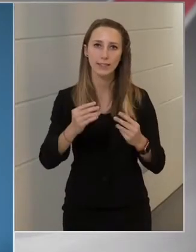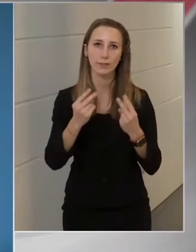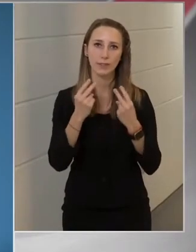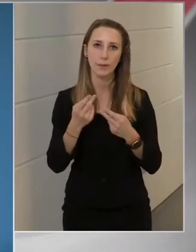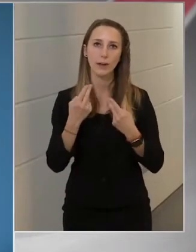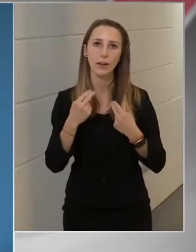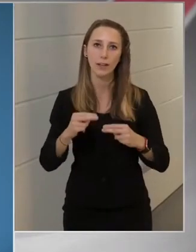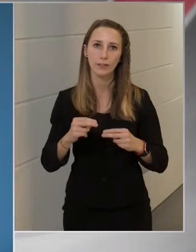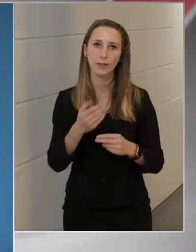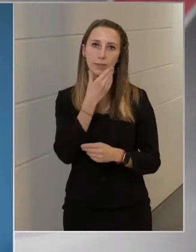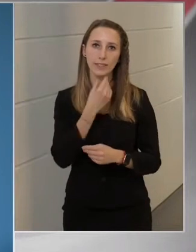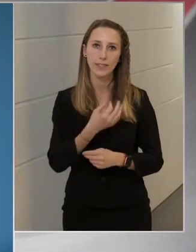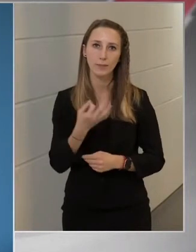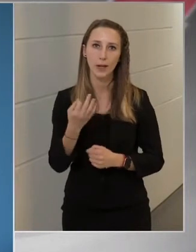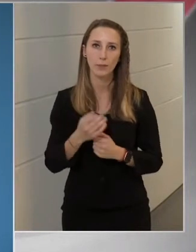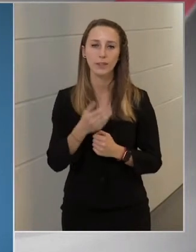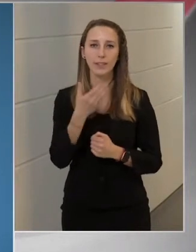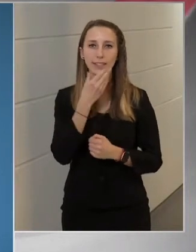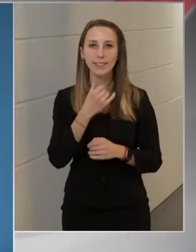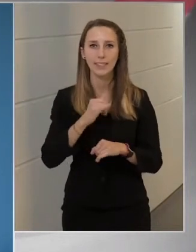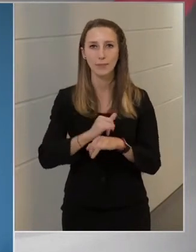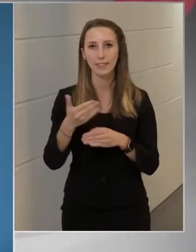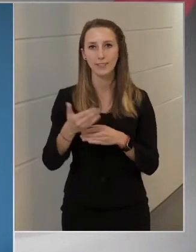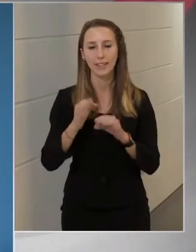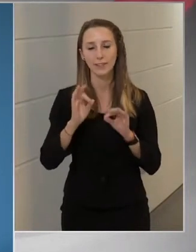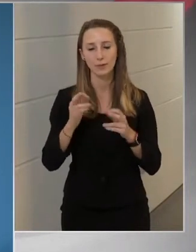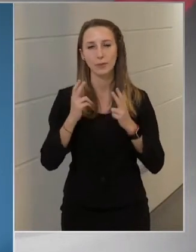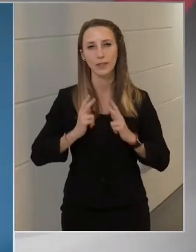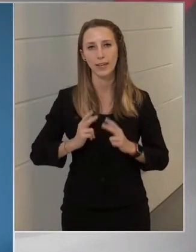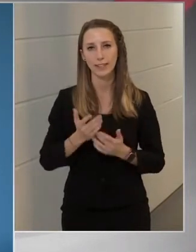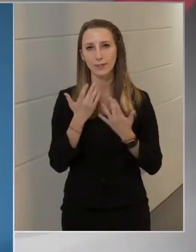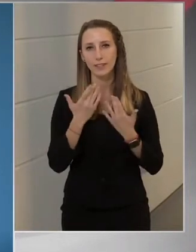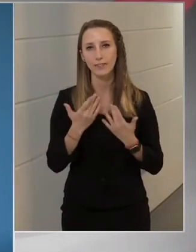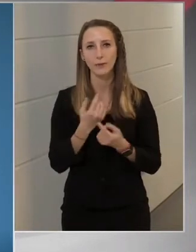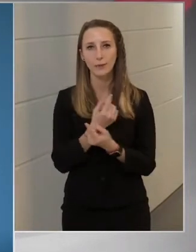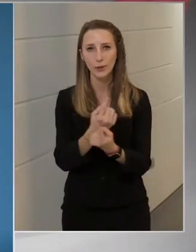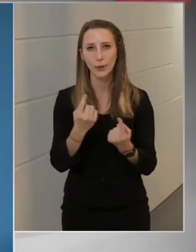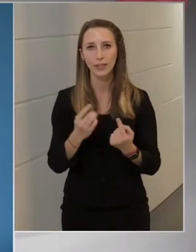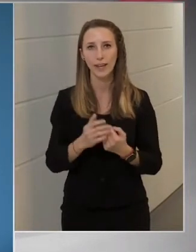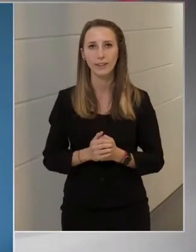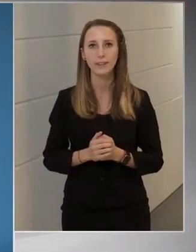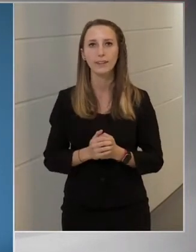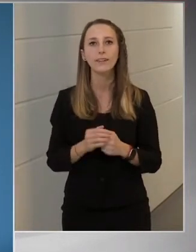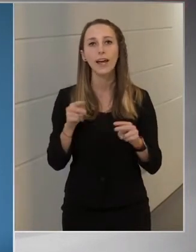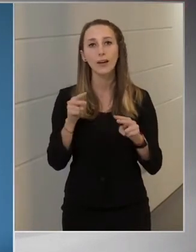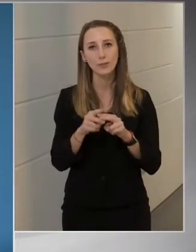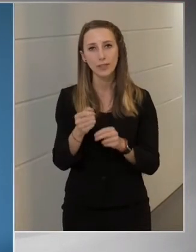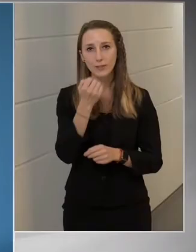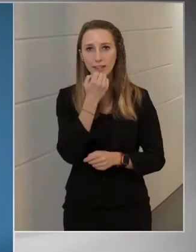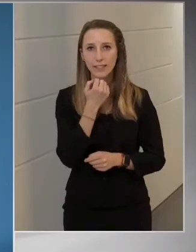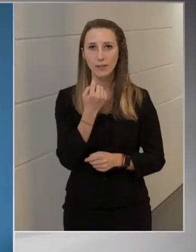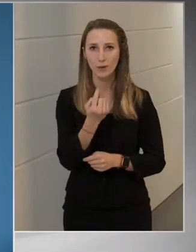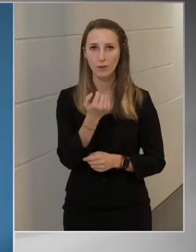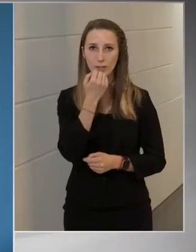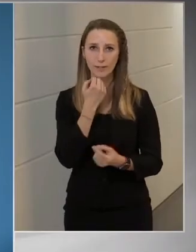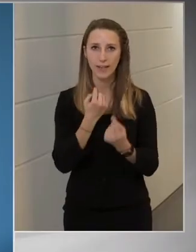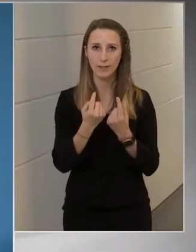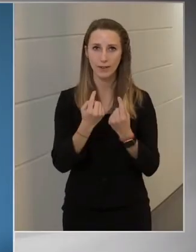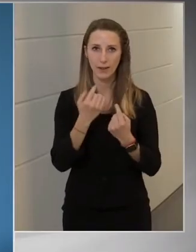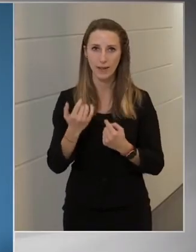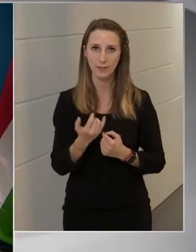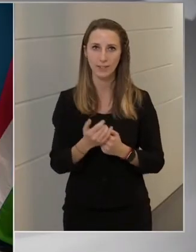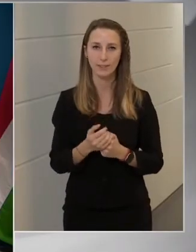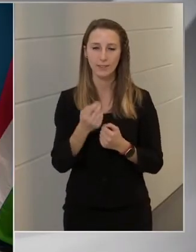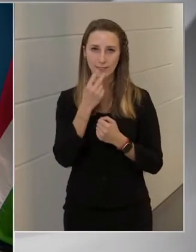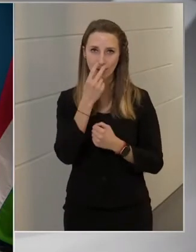További szép napot, szép hétvégét és jó pihenést kívánunk önöknek. De közben is vigyázzanak magukra, és vigyázzunk egymásra is.